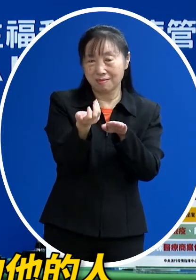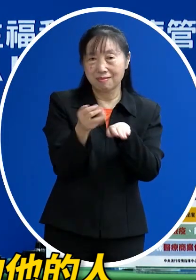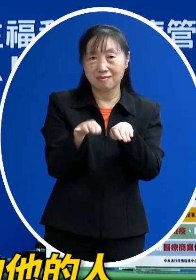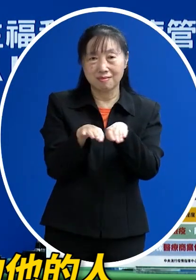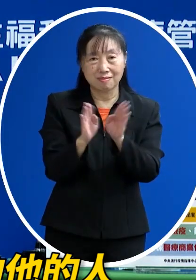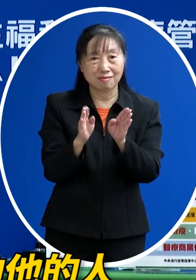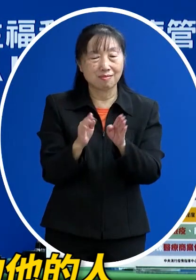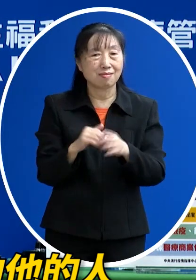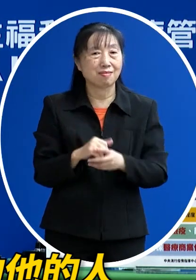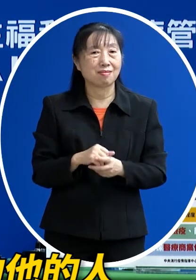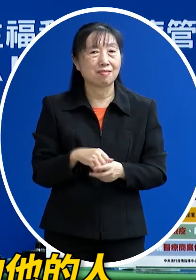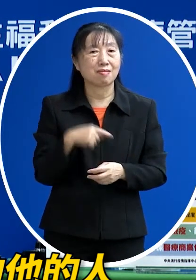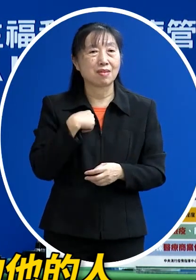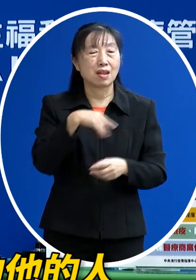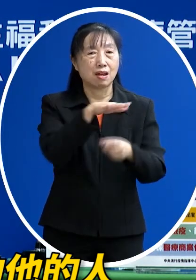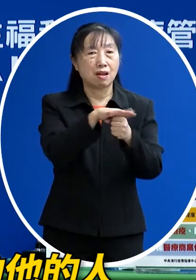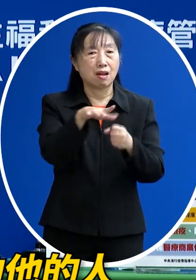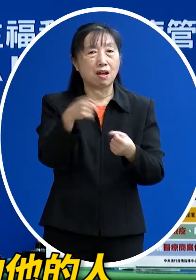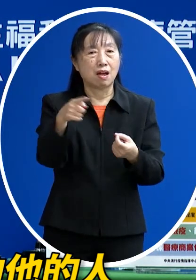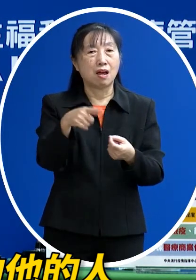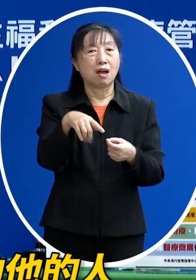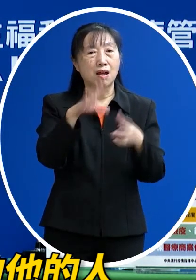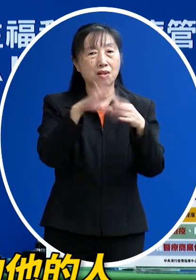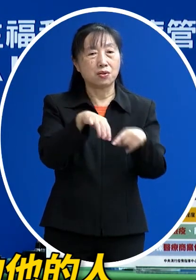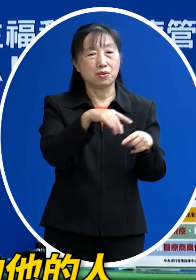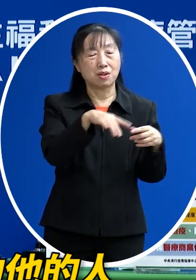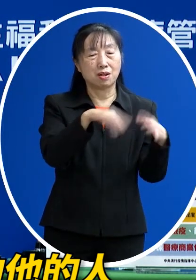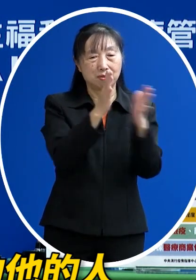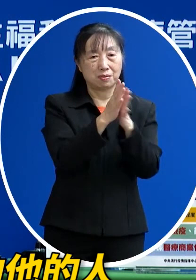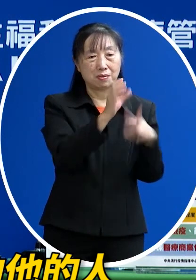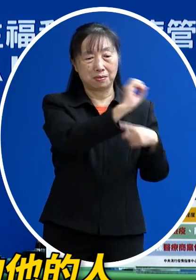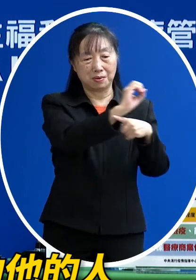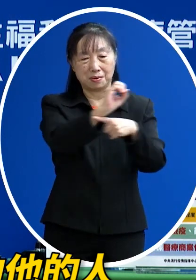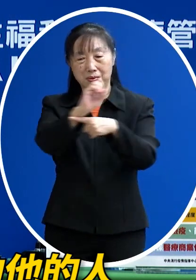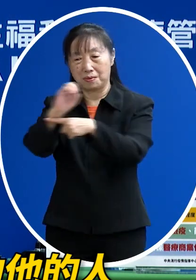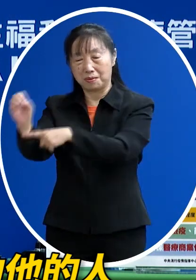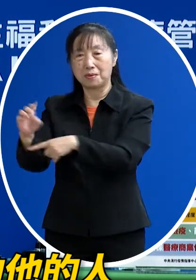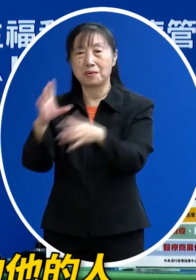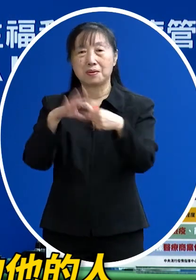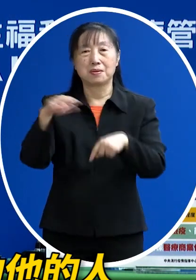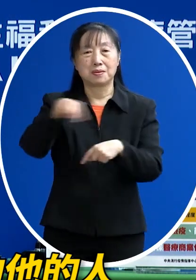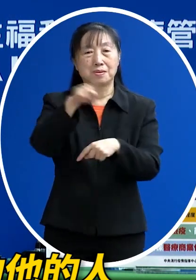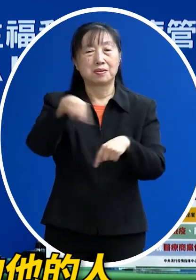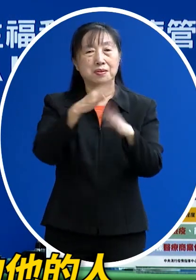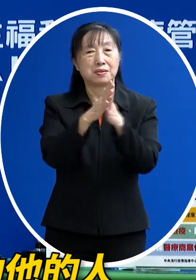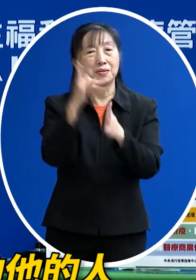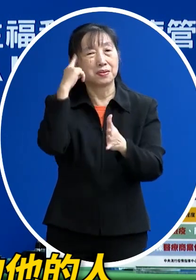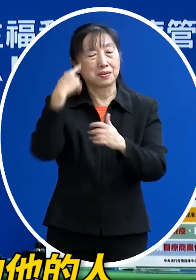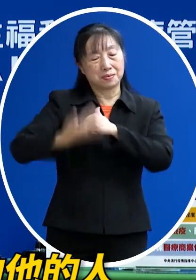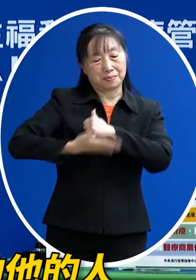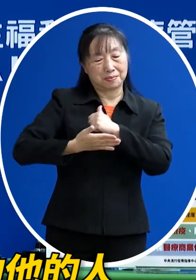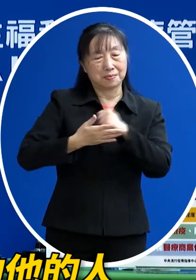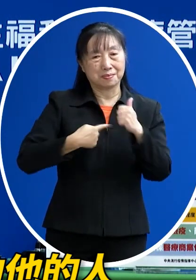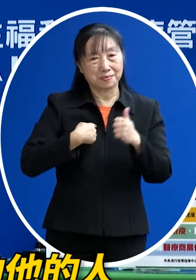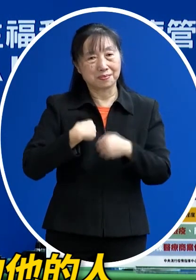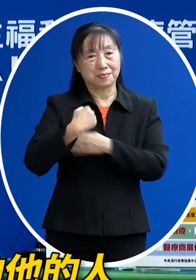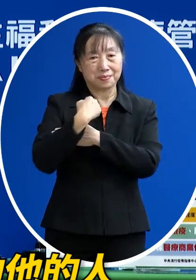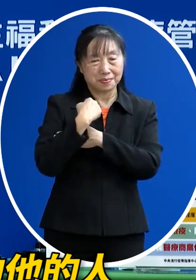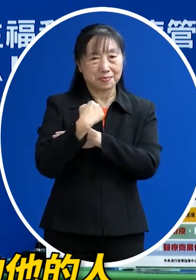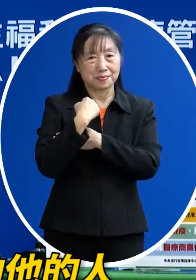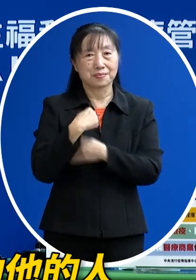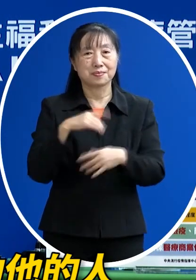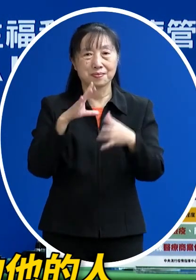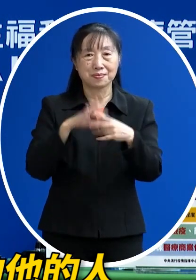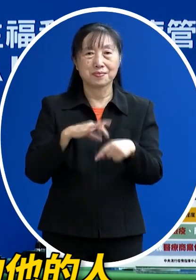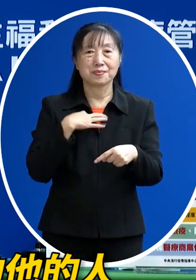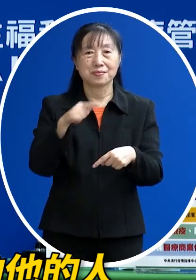就是說滿了56天的一個零確診那所以大家也都想要跟我加油打氣也不免是這樣子